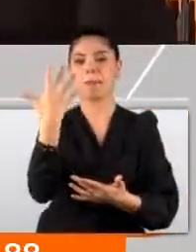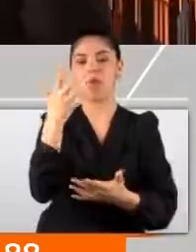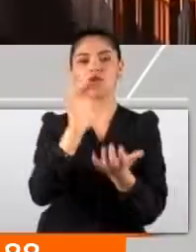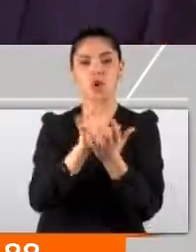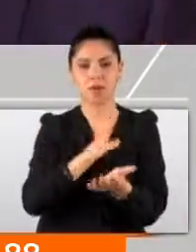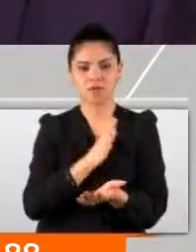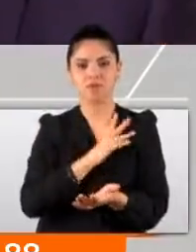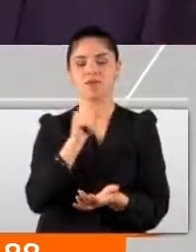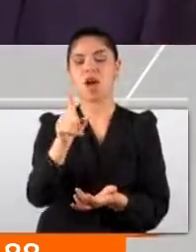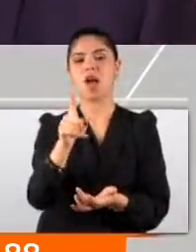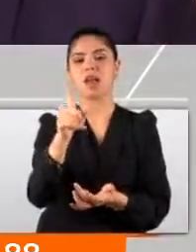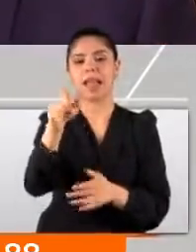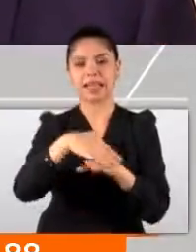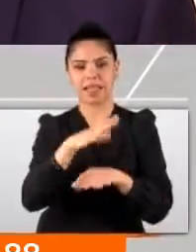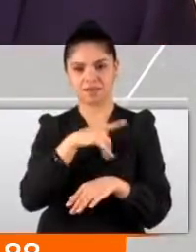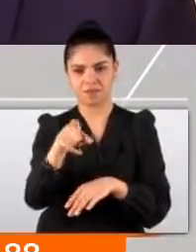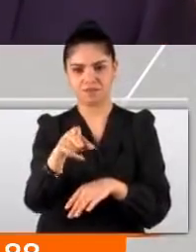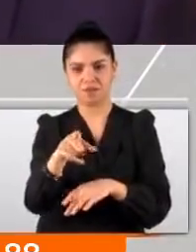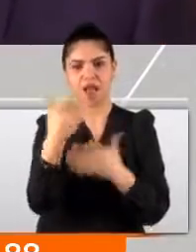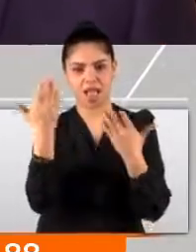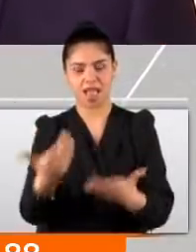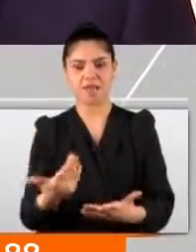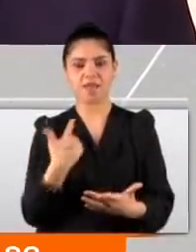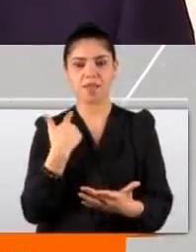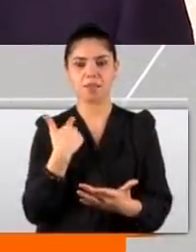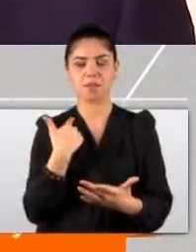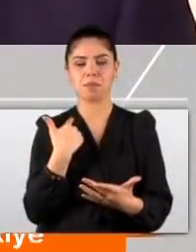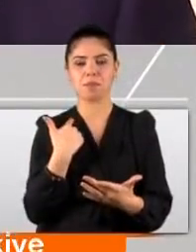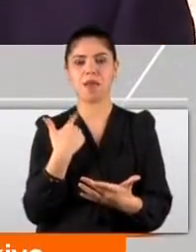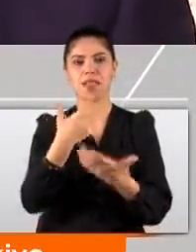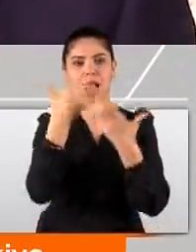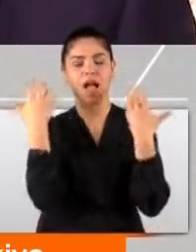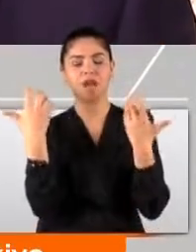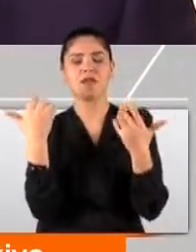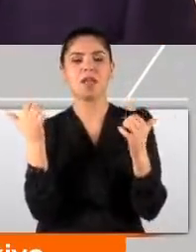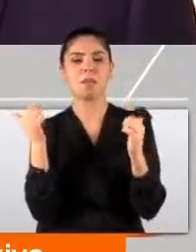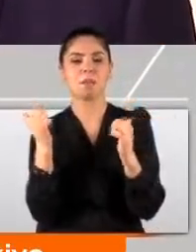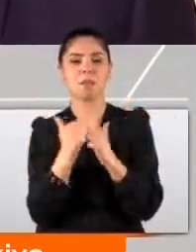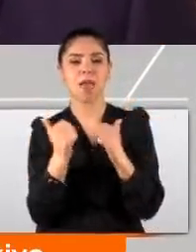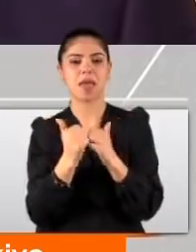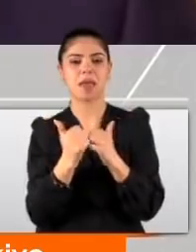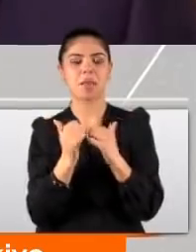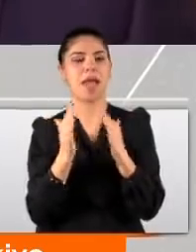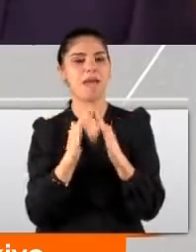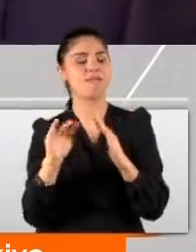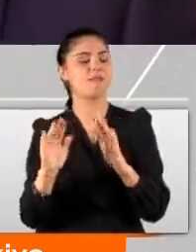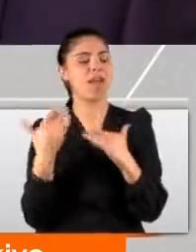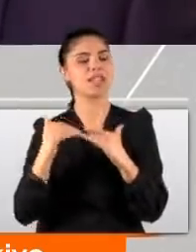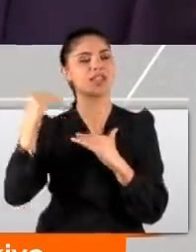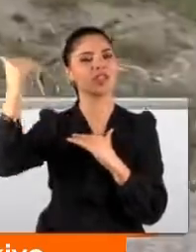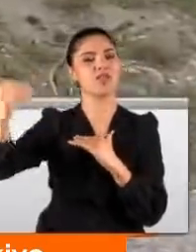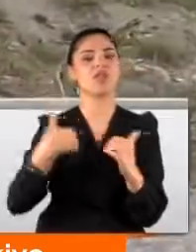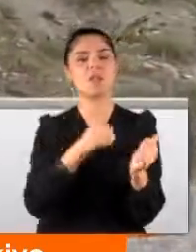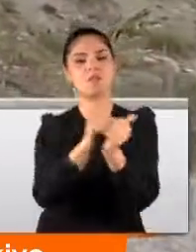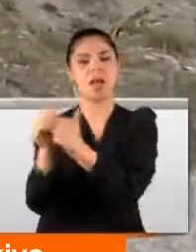tanesi kurt. Kedileriniz vardı bildiğim kadarıyla. Yani mümkün olduğunca hayvanlarla evde ya da dışarıda aşırı